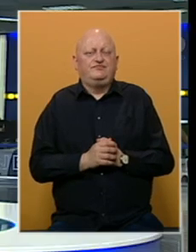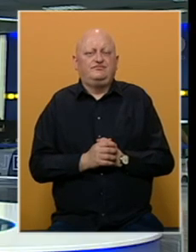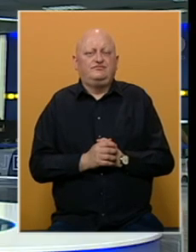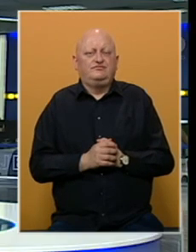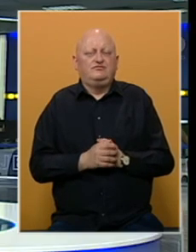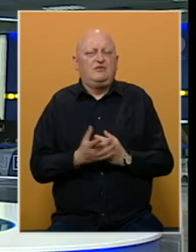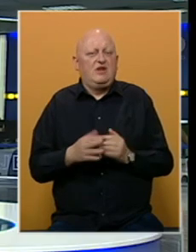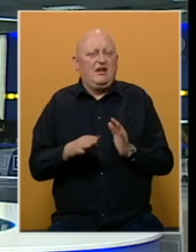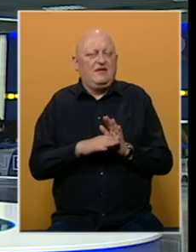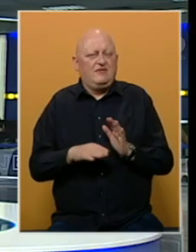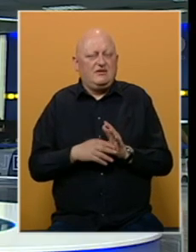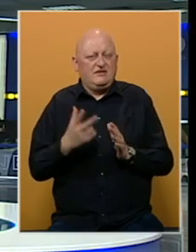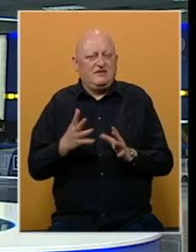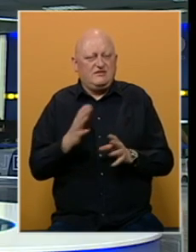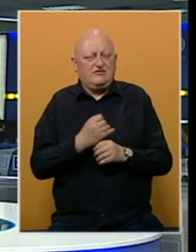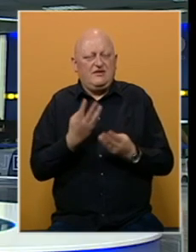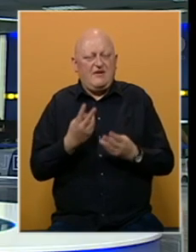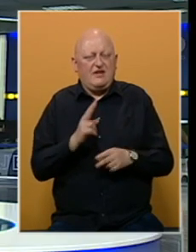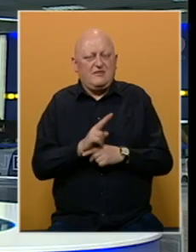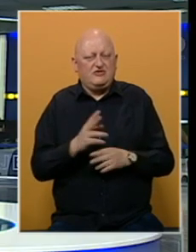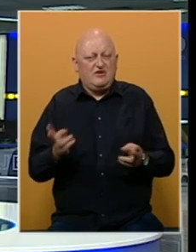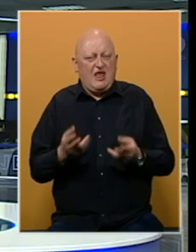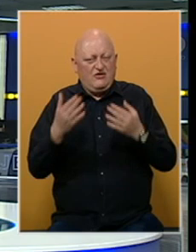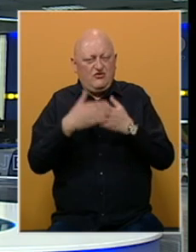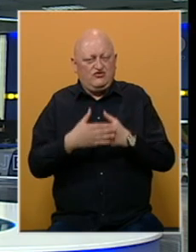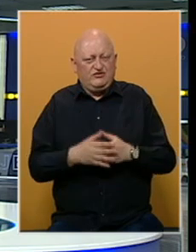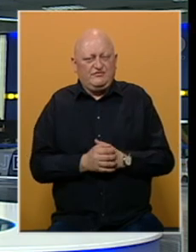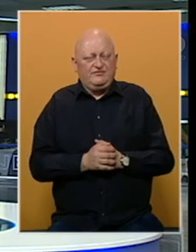I toliko u Dnevniku 3. Hvala na pažnji i laku noć.